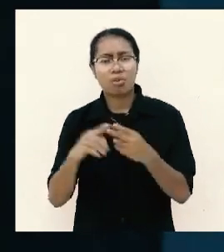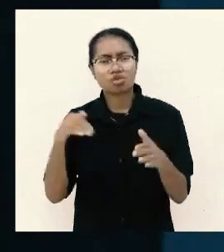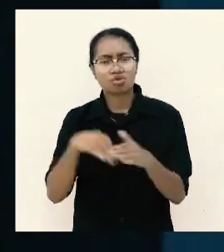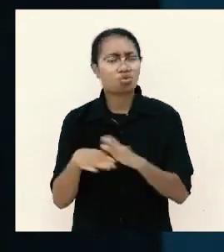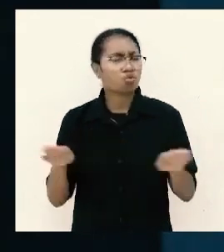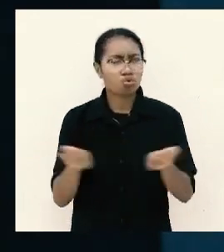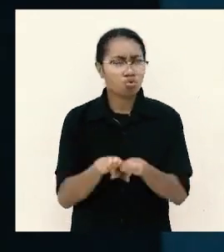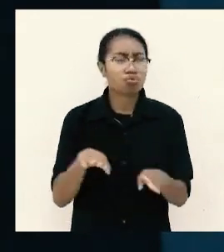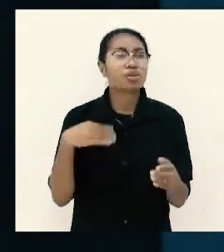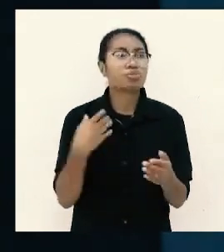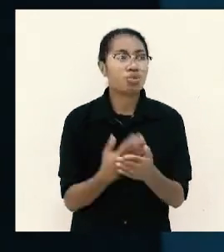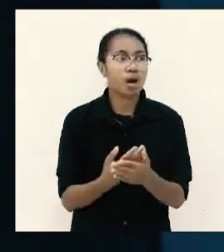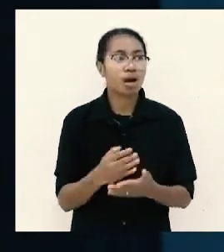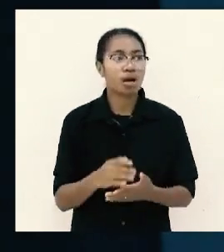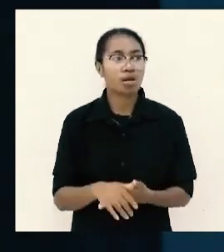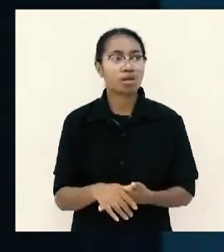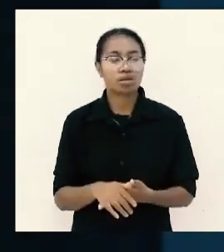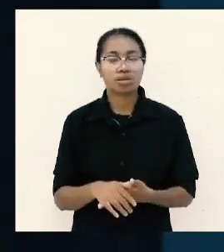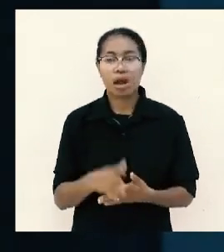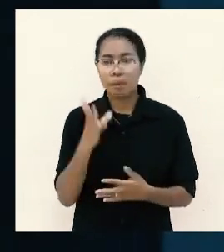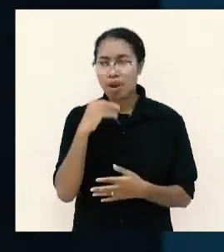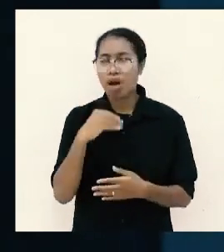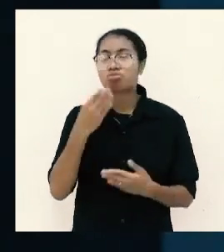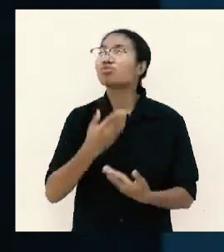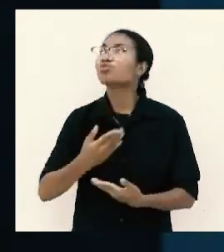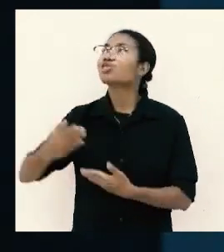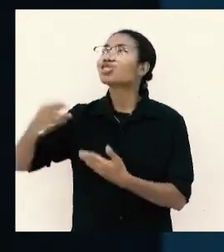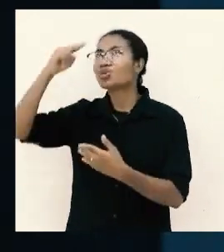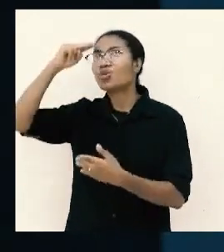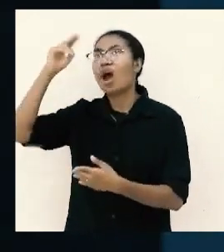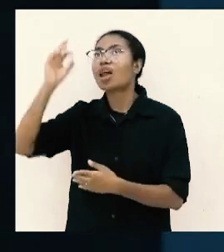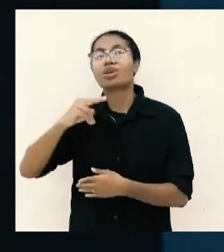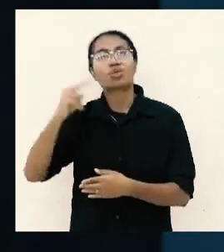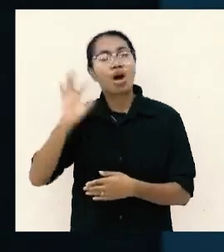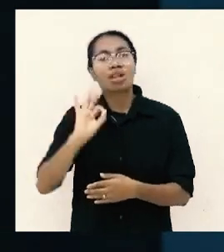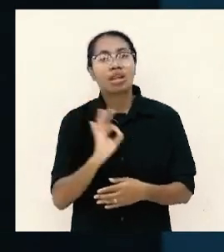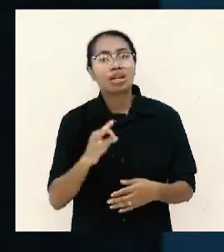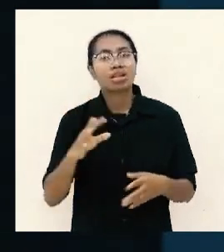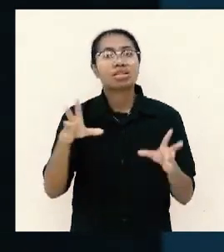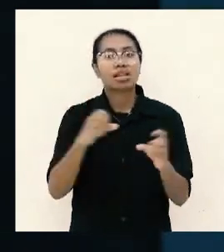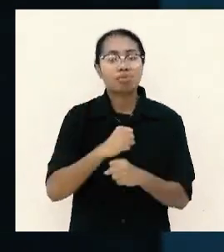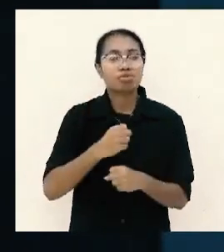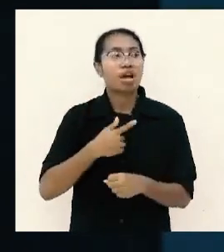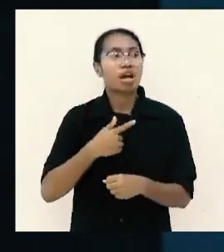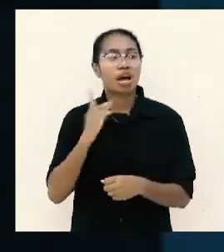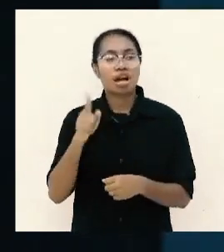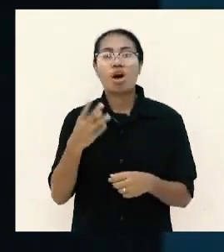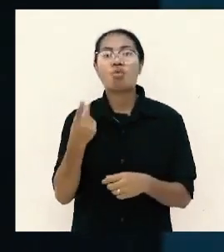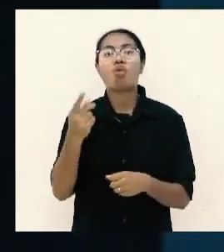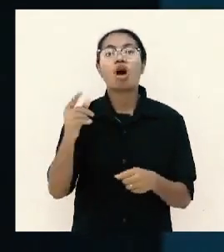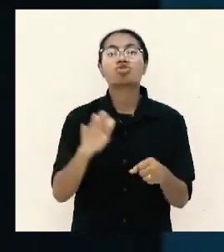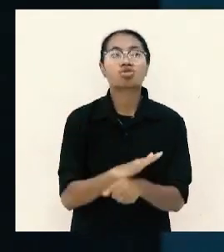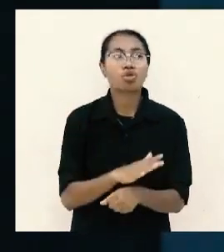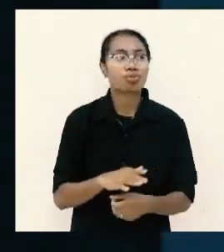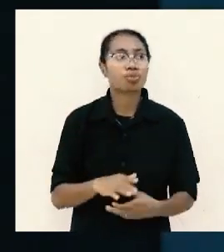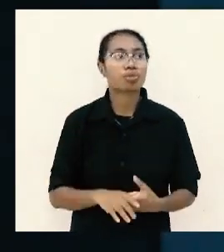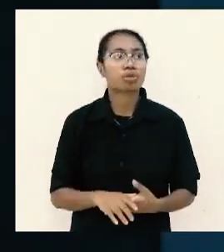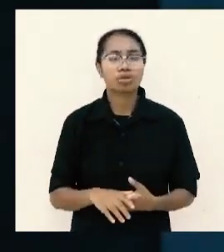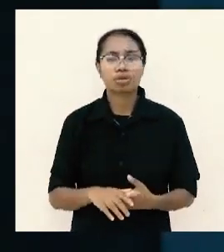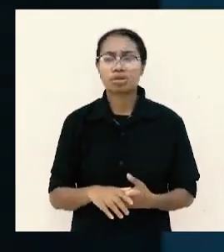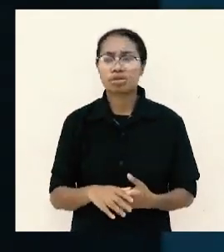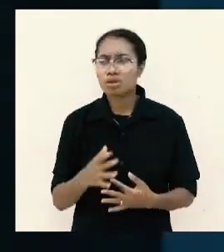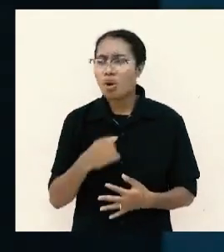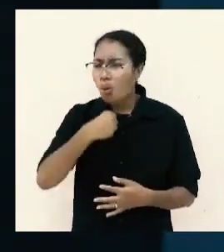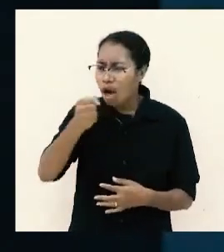lalu Jim Baker bilang puji Tuhan Tuhan tidak jadi cabut nyawa saya karena uangnya cukup wartawan heran